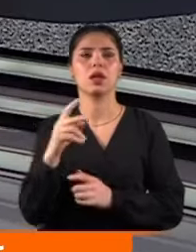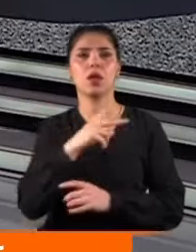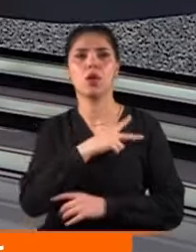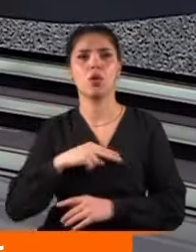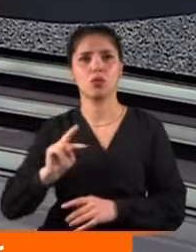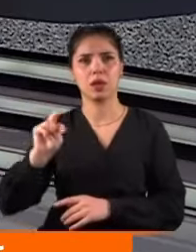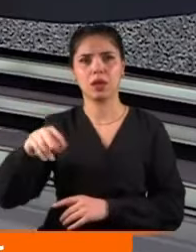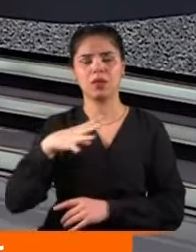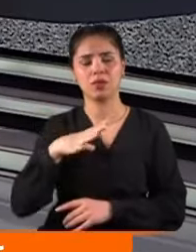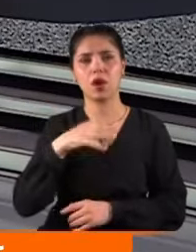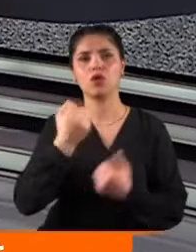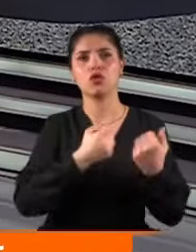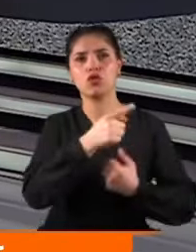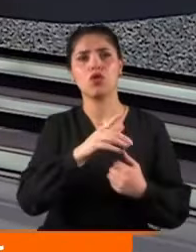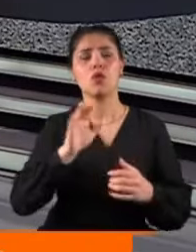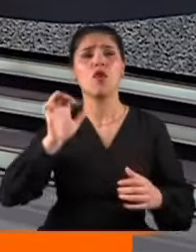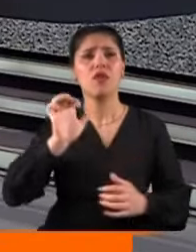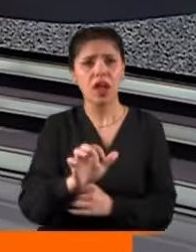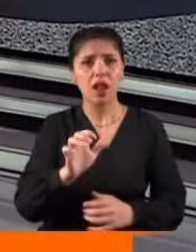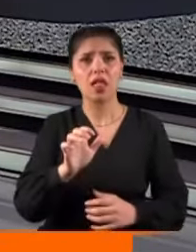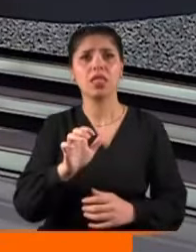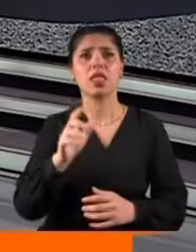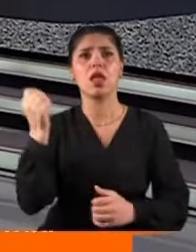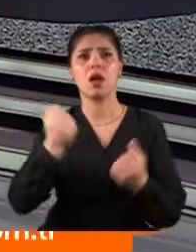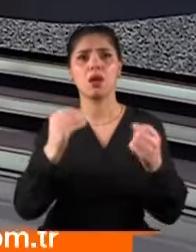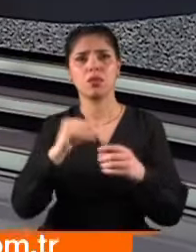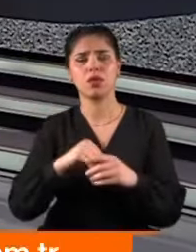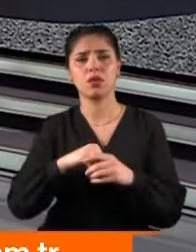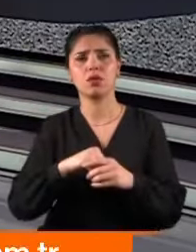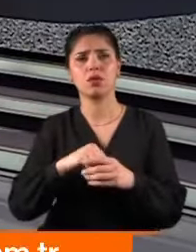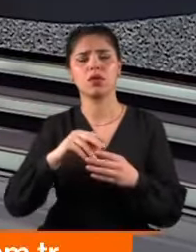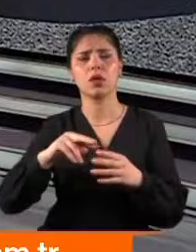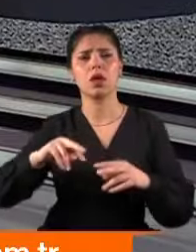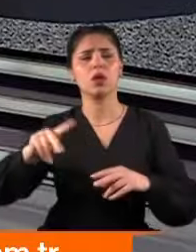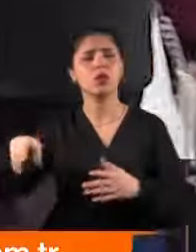inceye sırada şoförü aniden fren yapınca aracın içinde metrelerce sürüklendi.